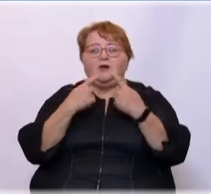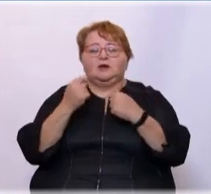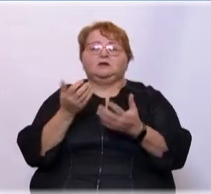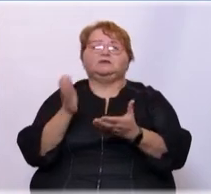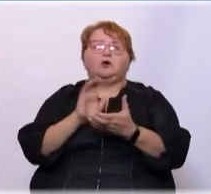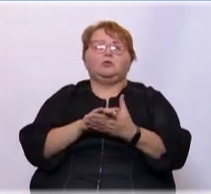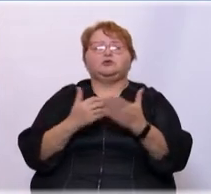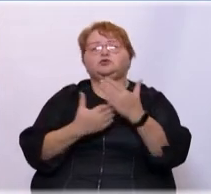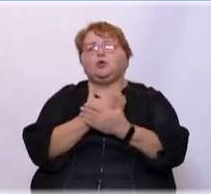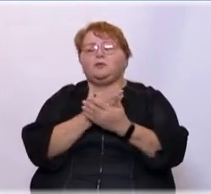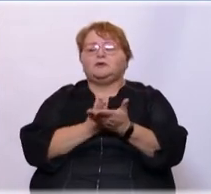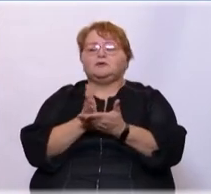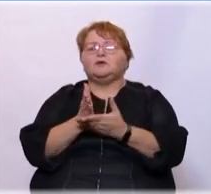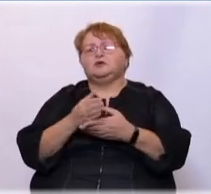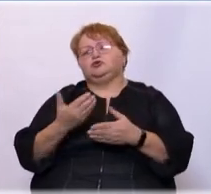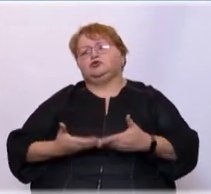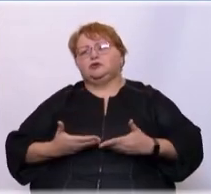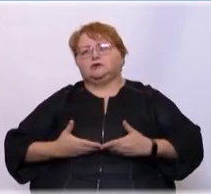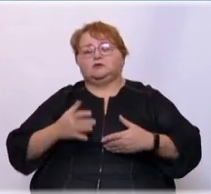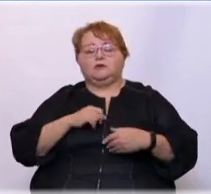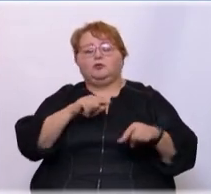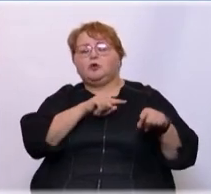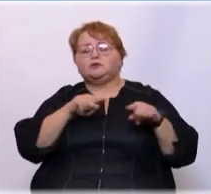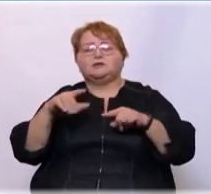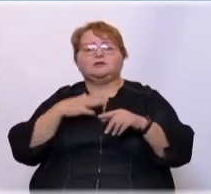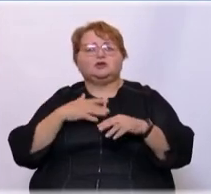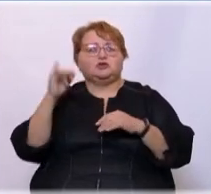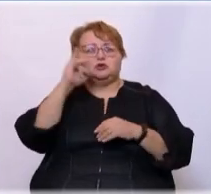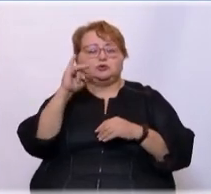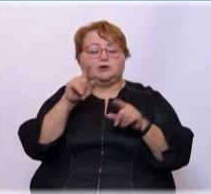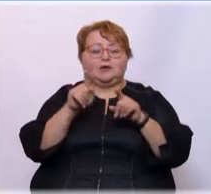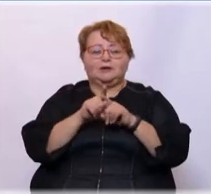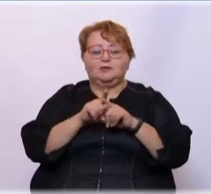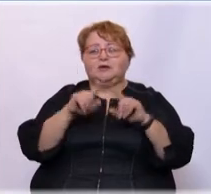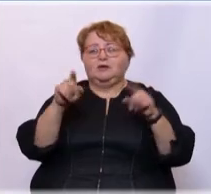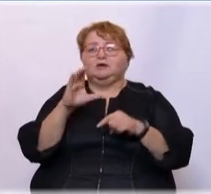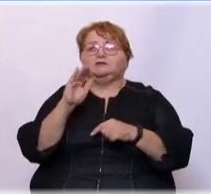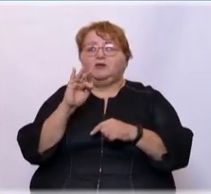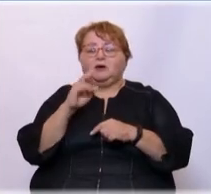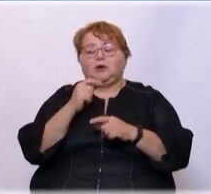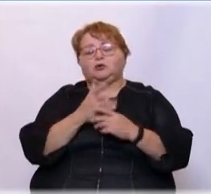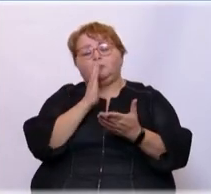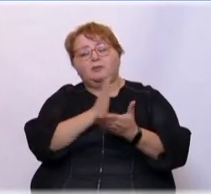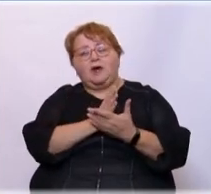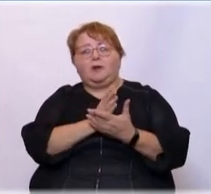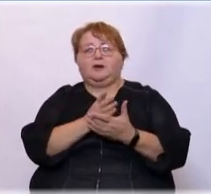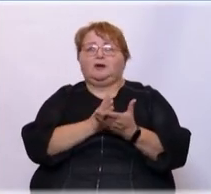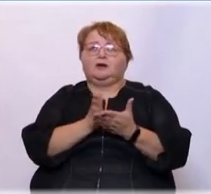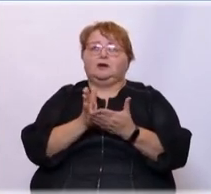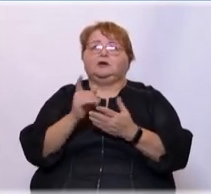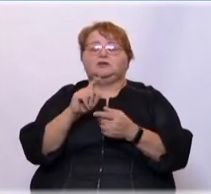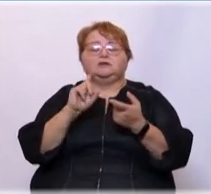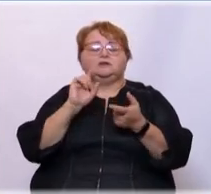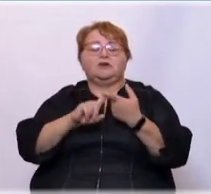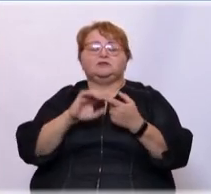также с новыми сферами жизни обязательно в процессе наших историй происходит с теми сферами, которые прямо или косвенно связаны с движением